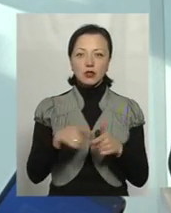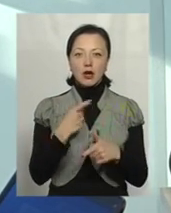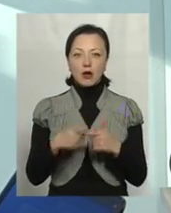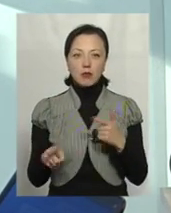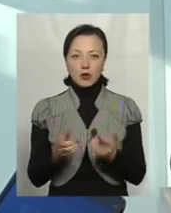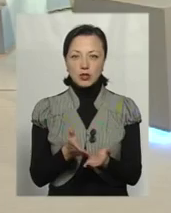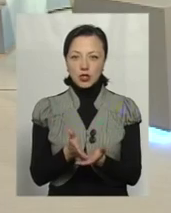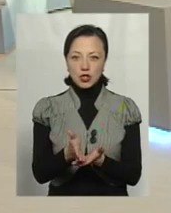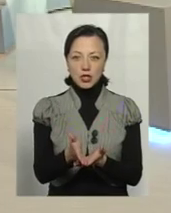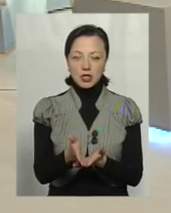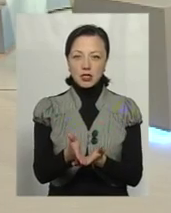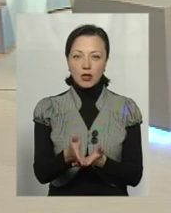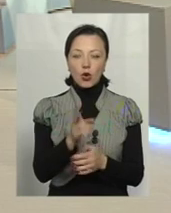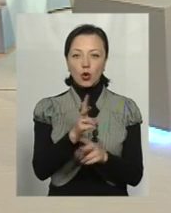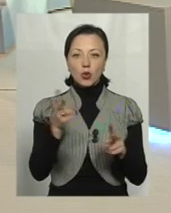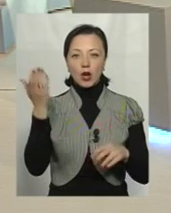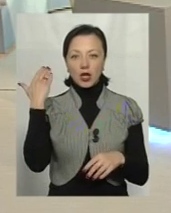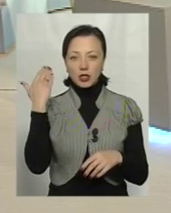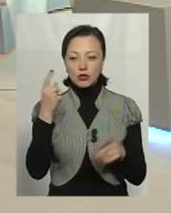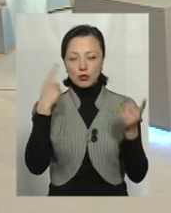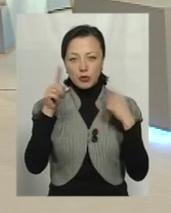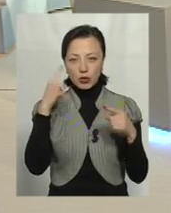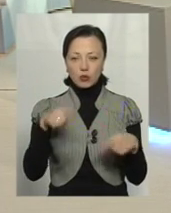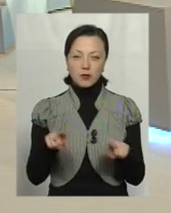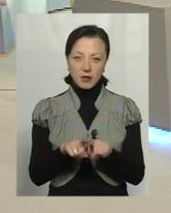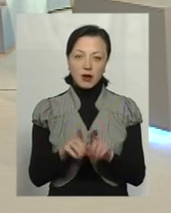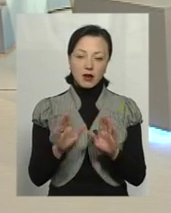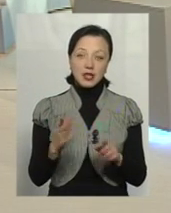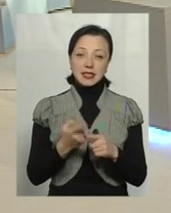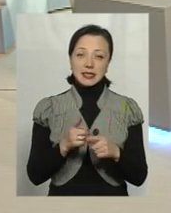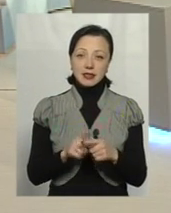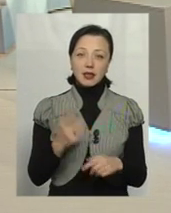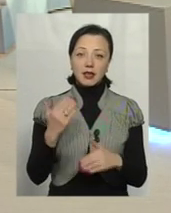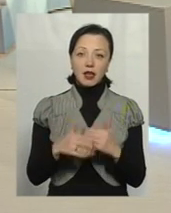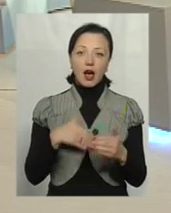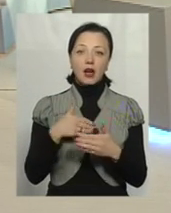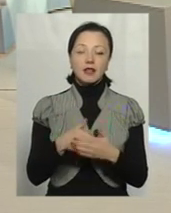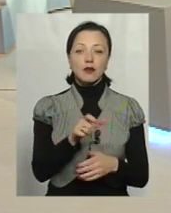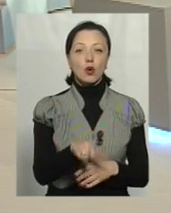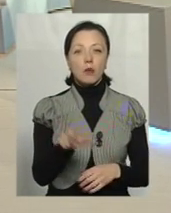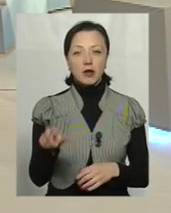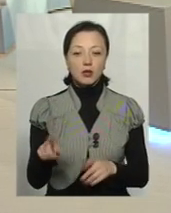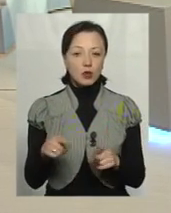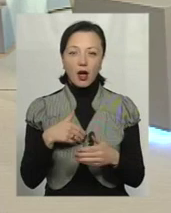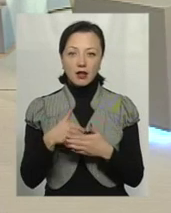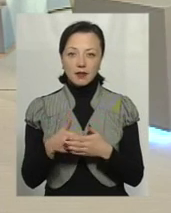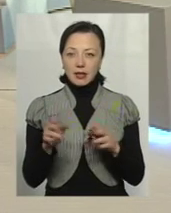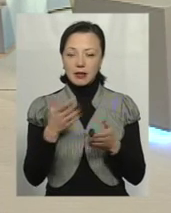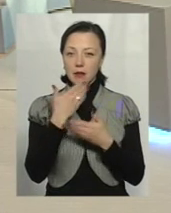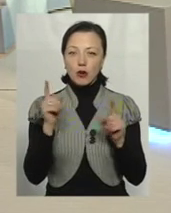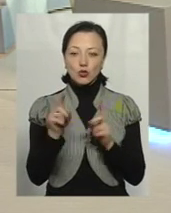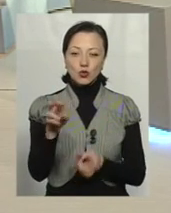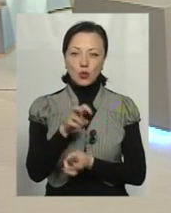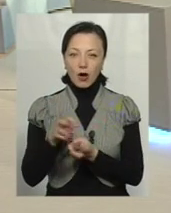стежинці ті, хто раніше щось придумав. Тобто це вже є активні громадяни. Тут в активності навіть нема що